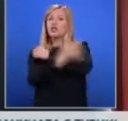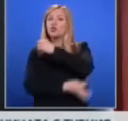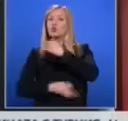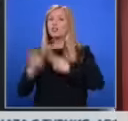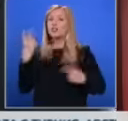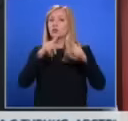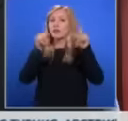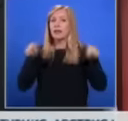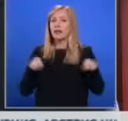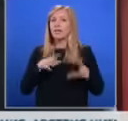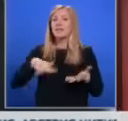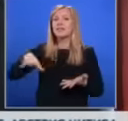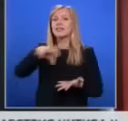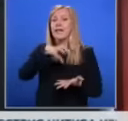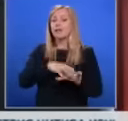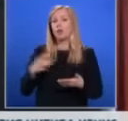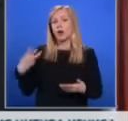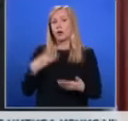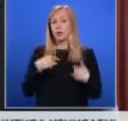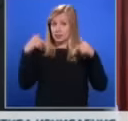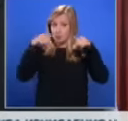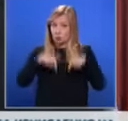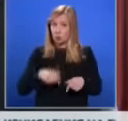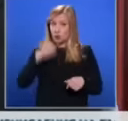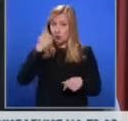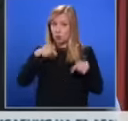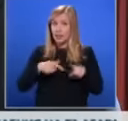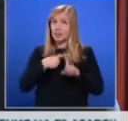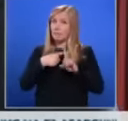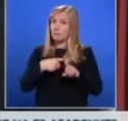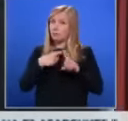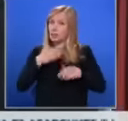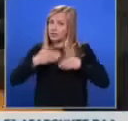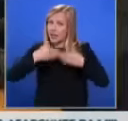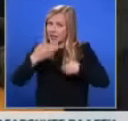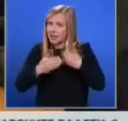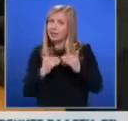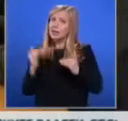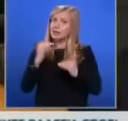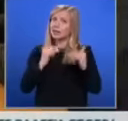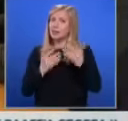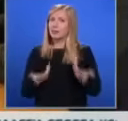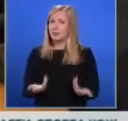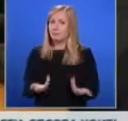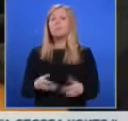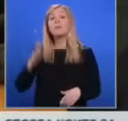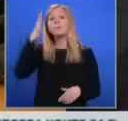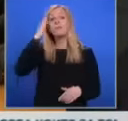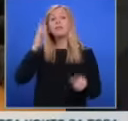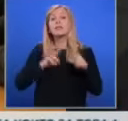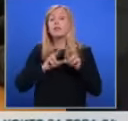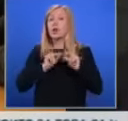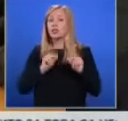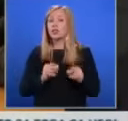в сектор енергетика. И ние сме тук да използваме тази позитивна инерция и да надградим. А мистър Пулев посочи, че